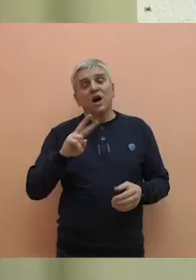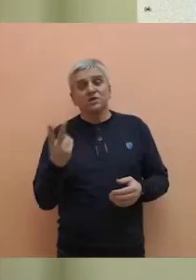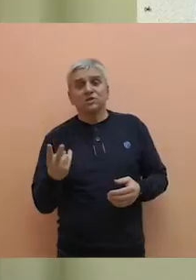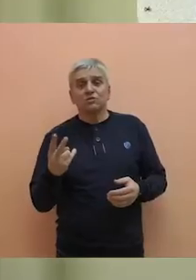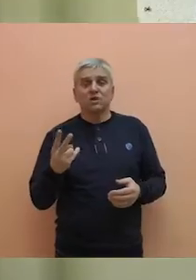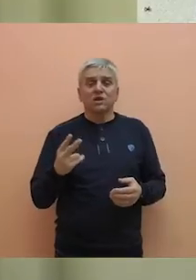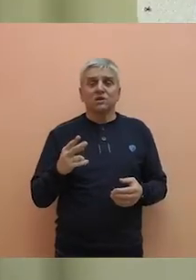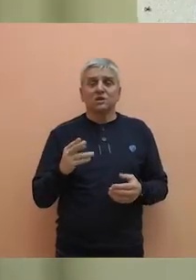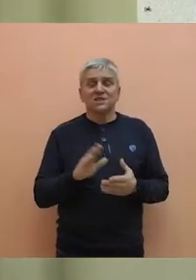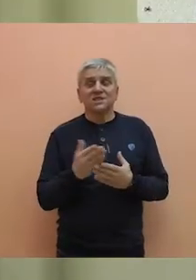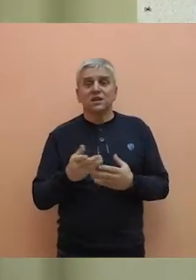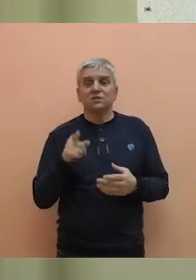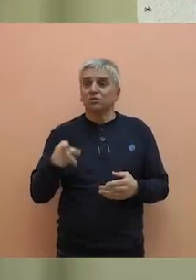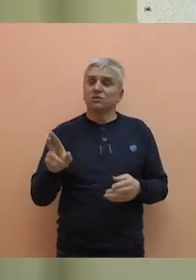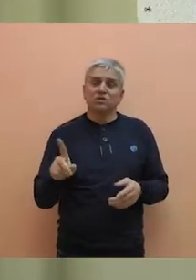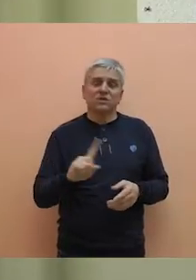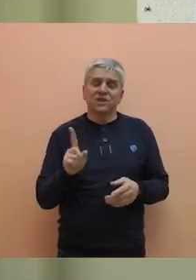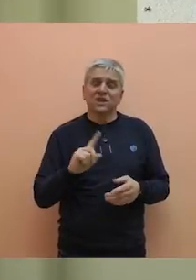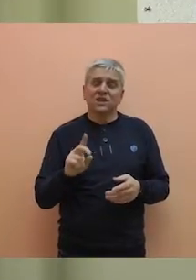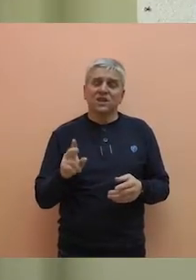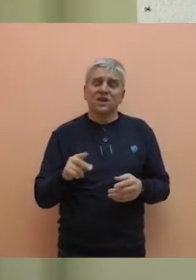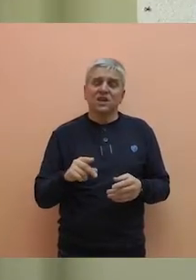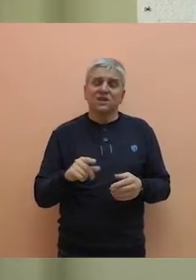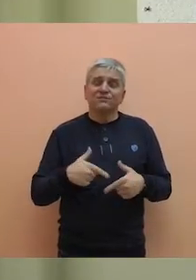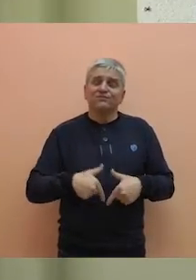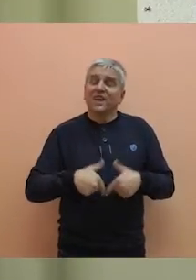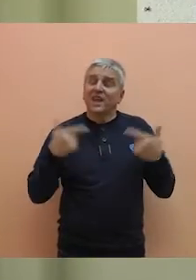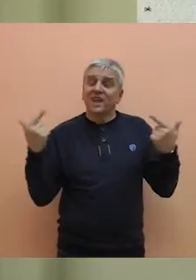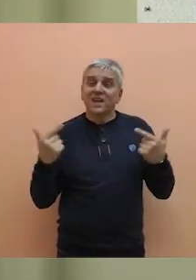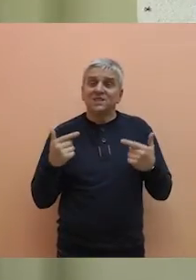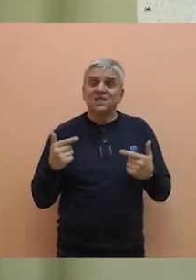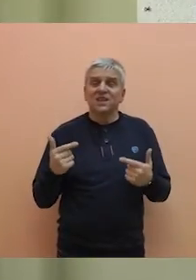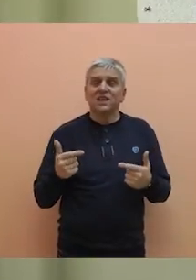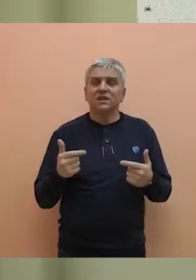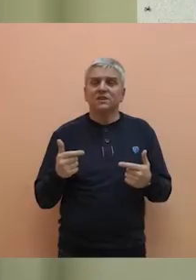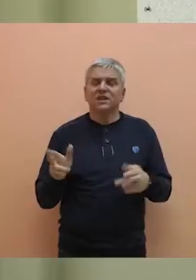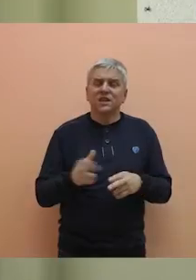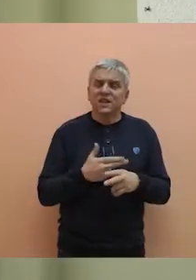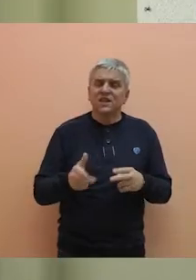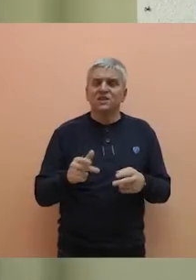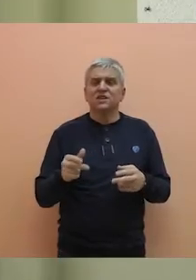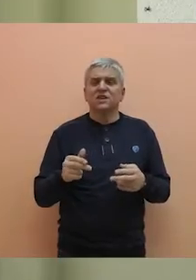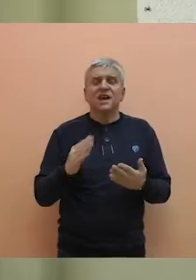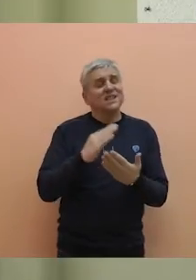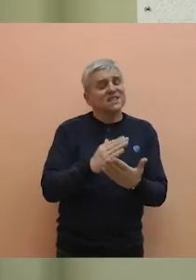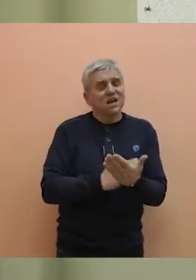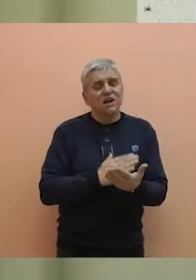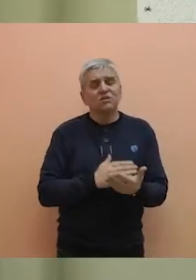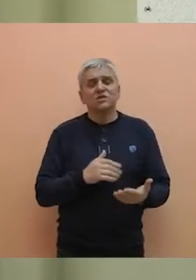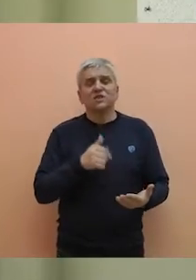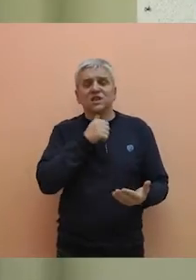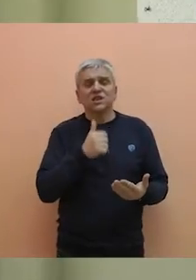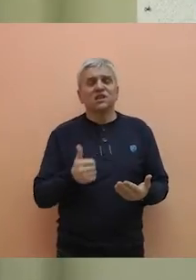s jedna strana. S druge strane, to baš i nije rešeno, nije najjasnije, ni, kako kažem, ni zakonski,